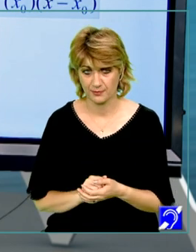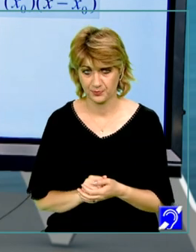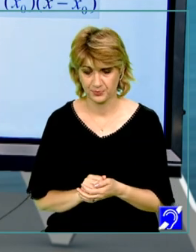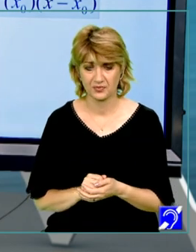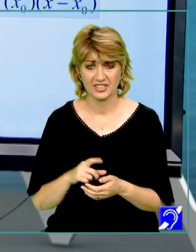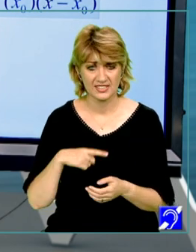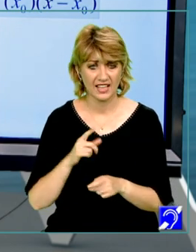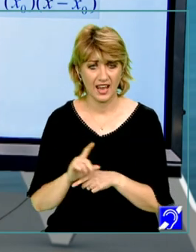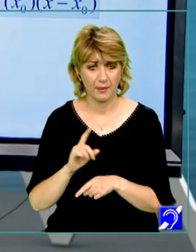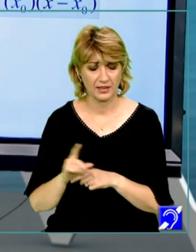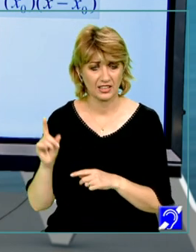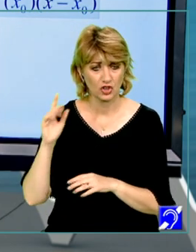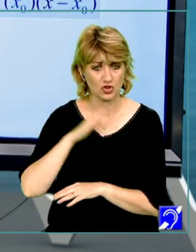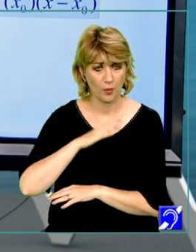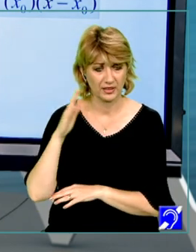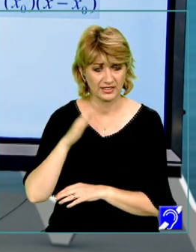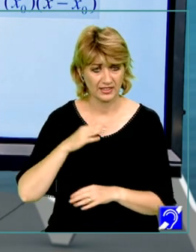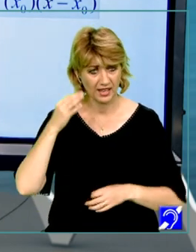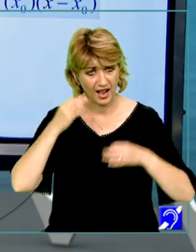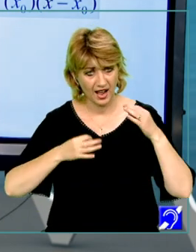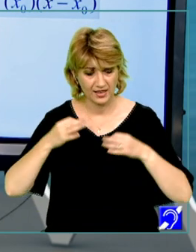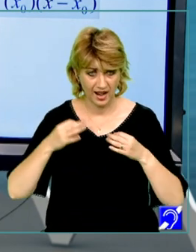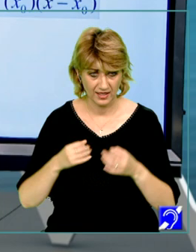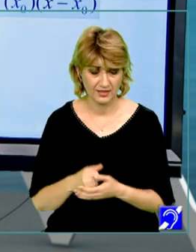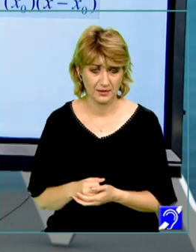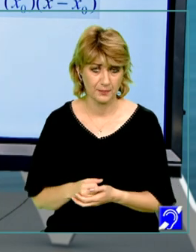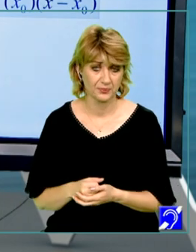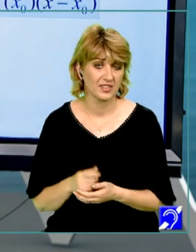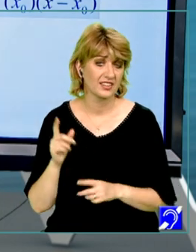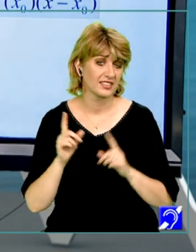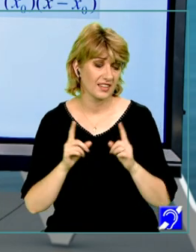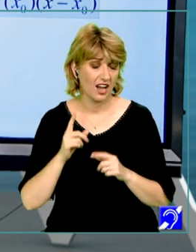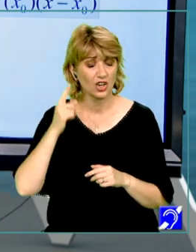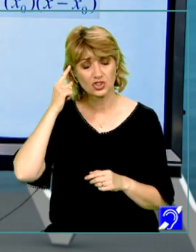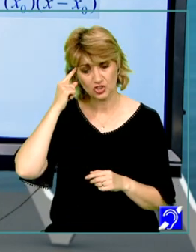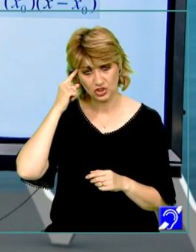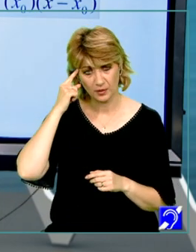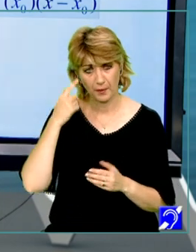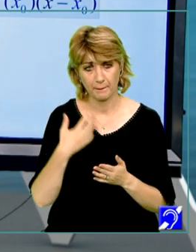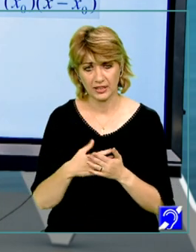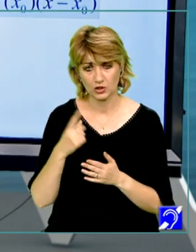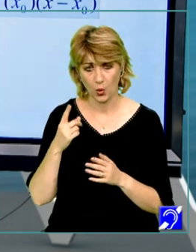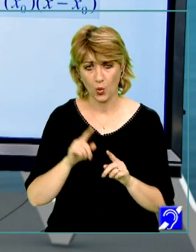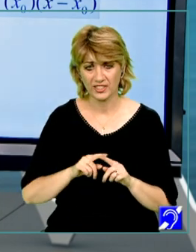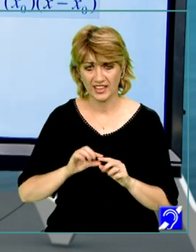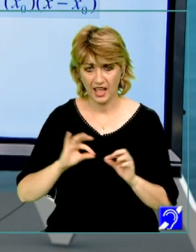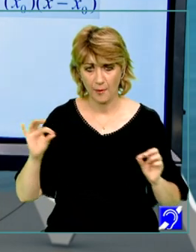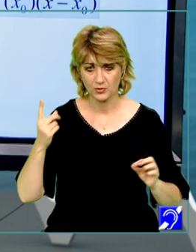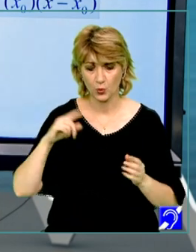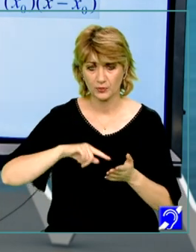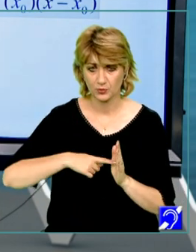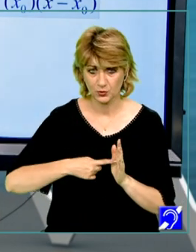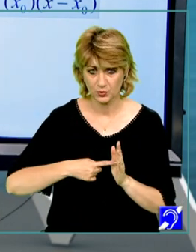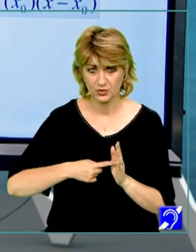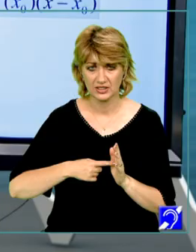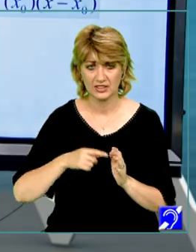de geometrie pe coordonate, geometria analitică. Și atunci, dacă știm pentru o dreaptă un punct în